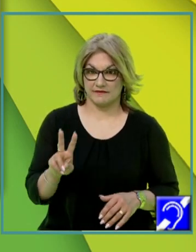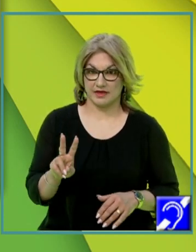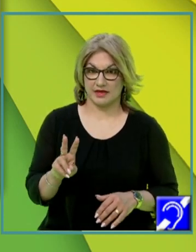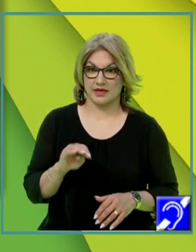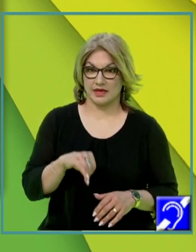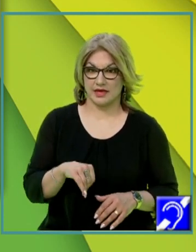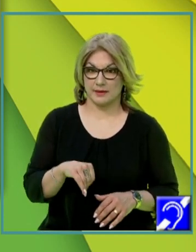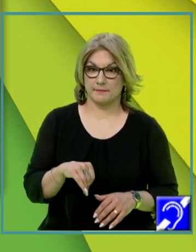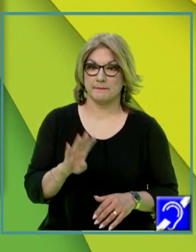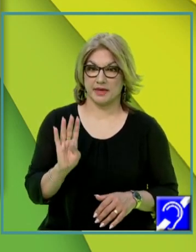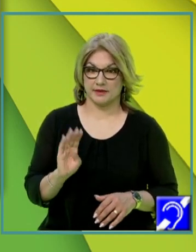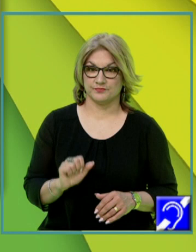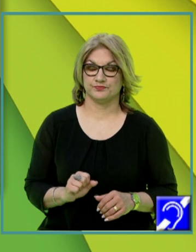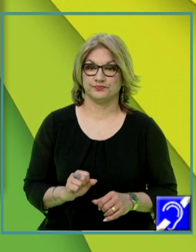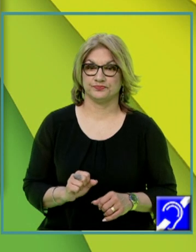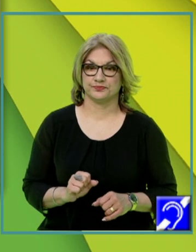VMB,